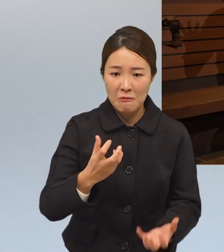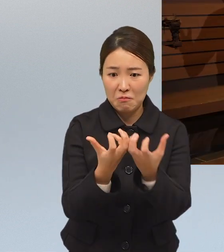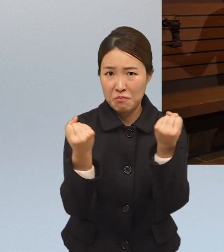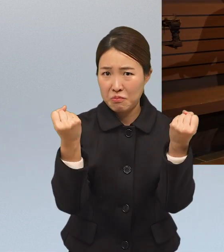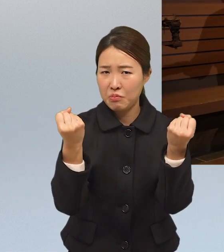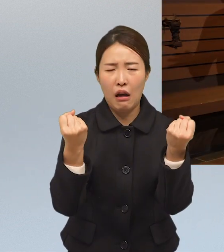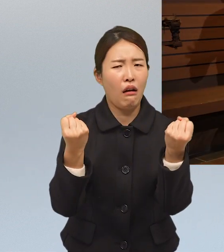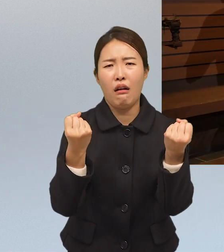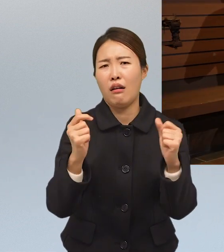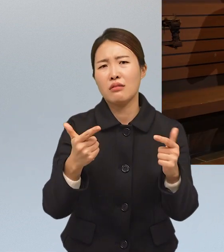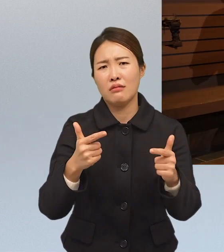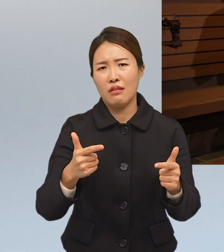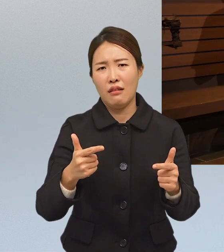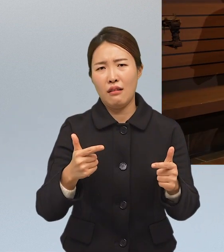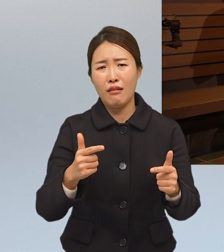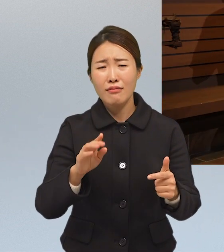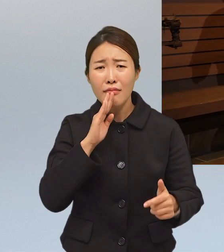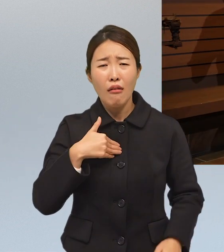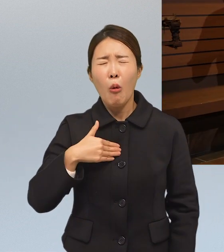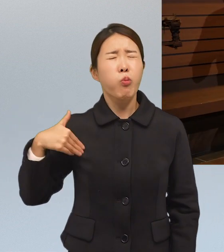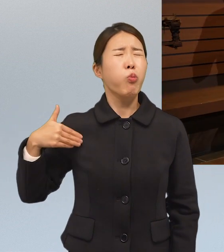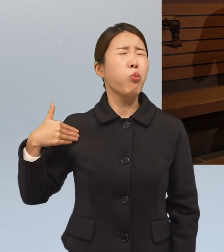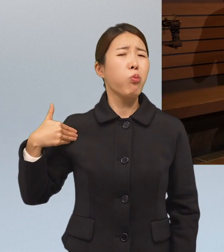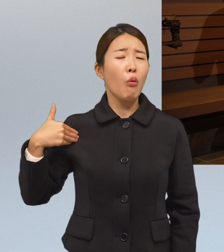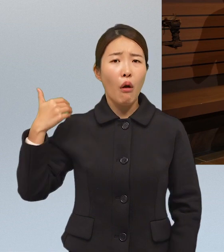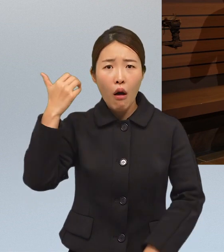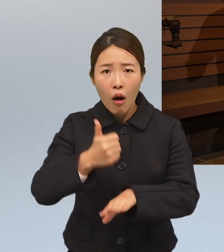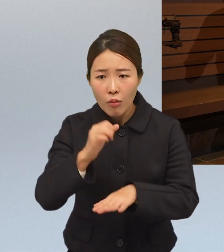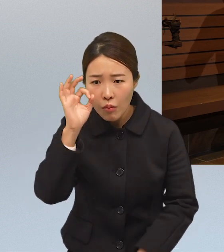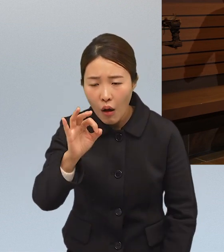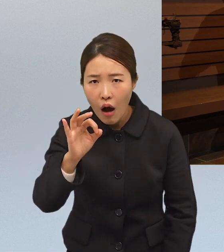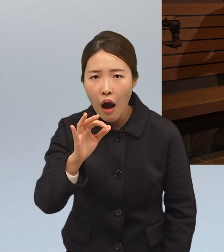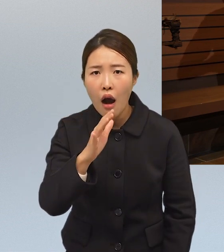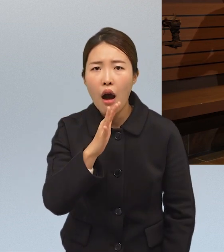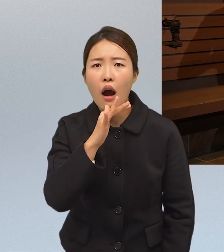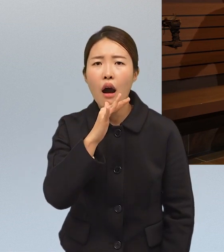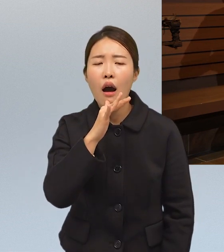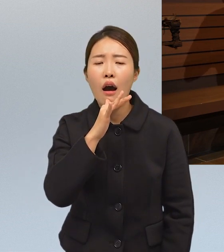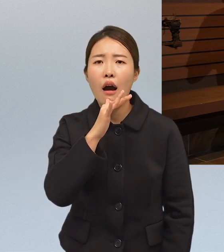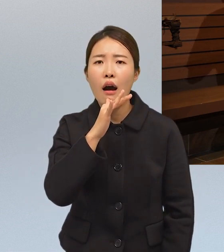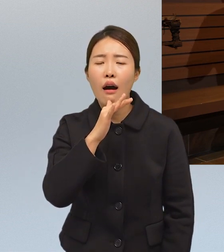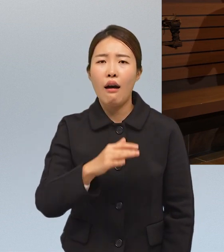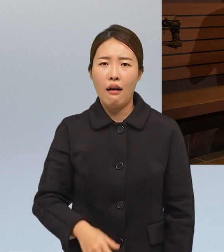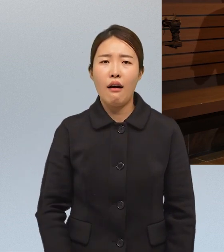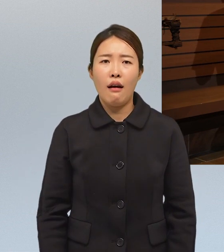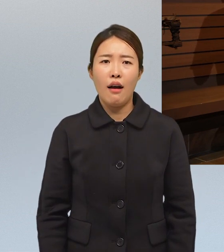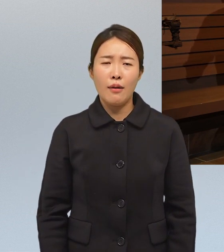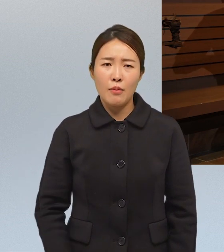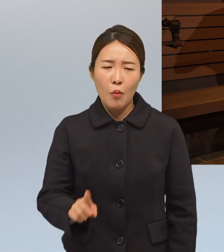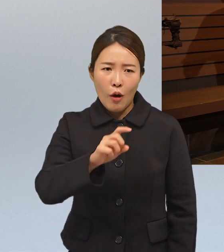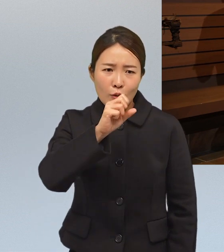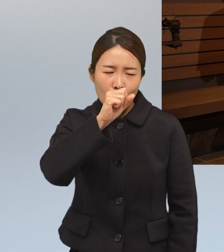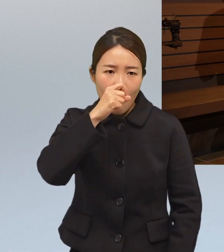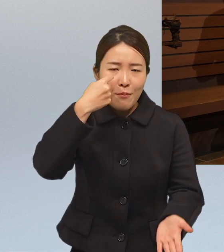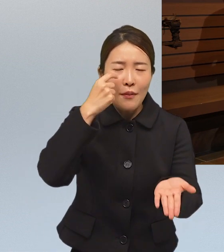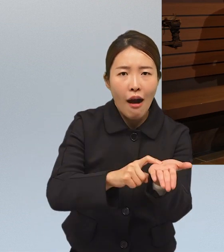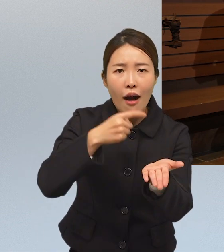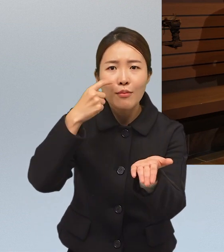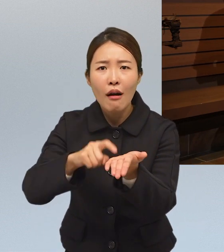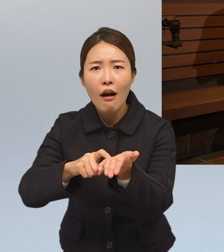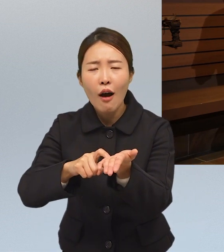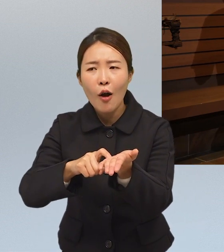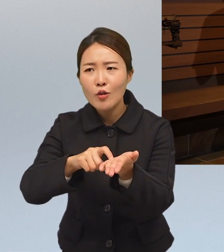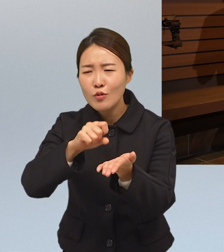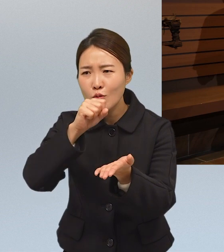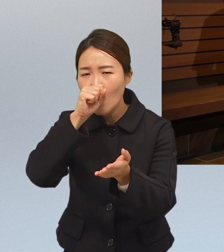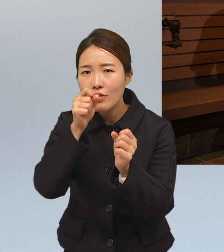서로 나눠져 있는 게 아니라 우리가 잘 몰랐지만 이렇게 만나면 굉장히 우리를 발견할 수 있는